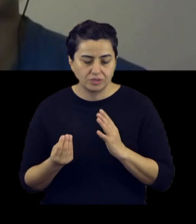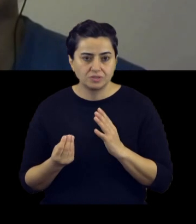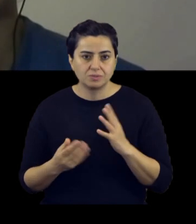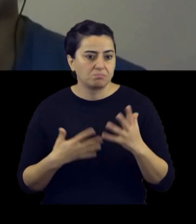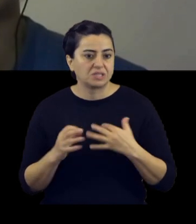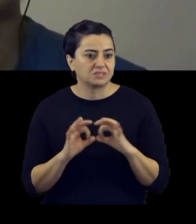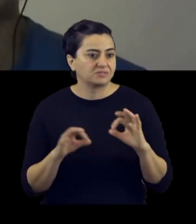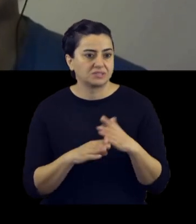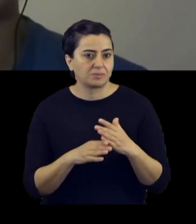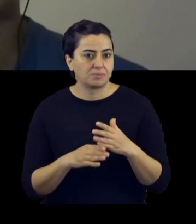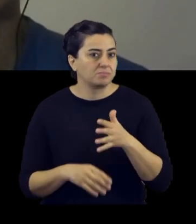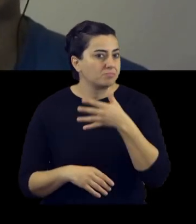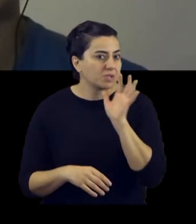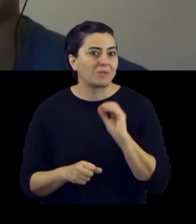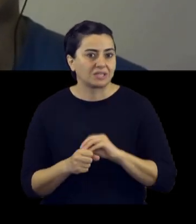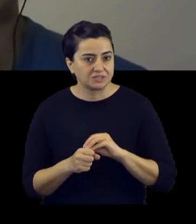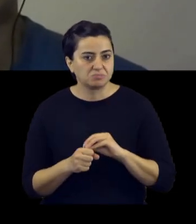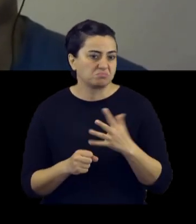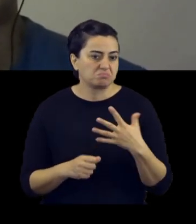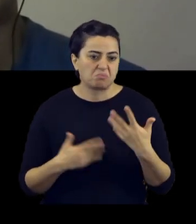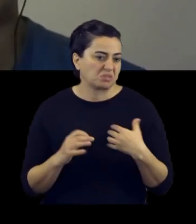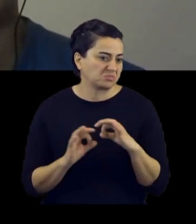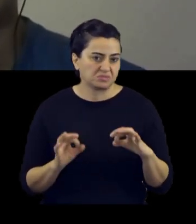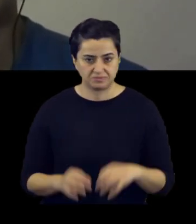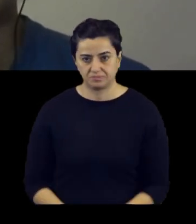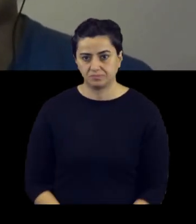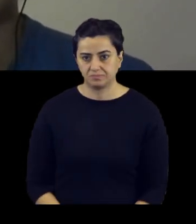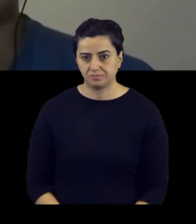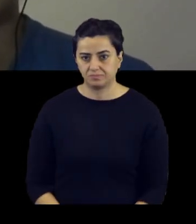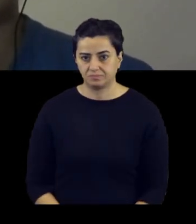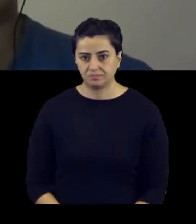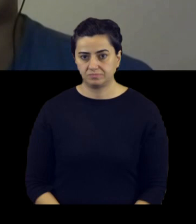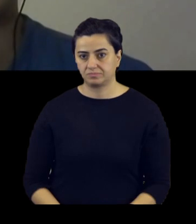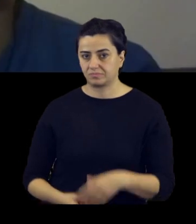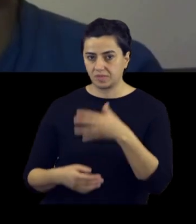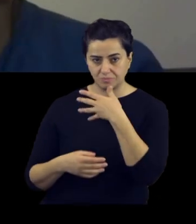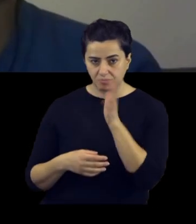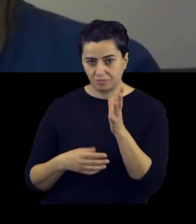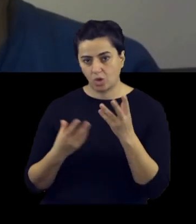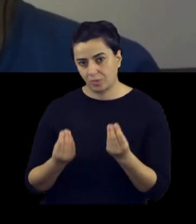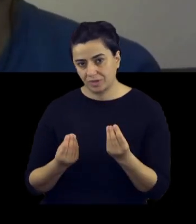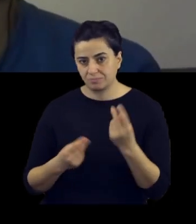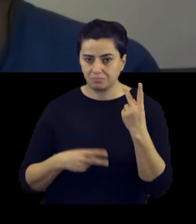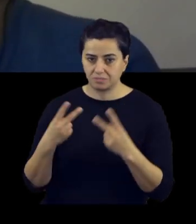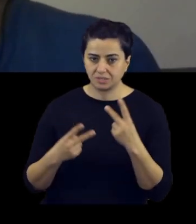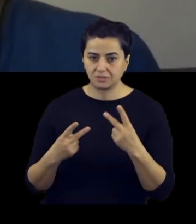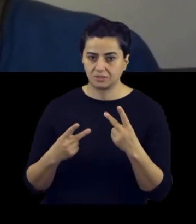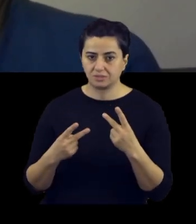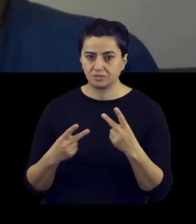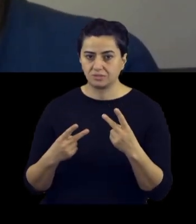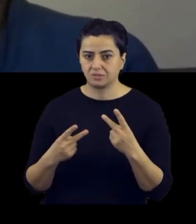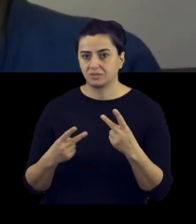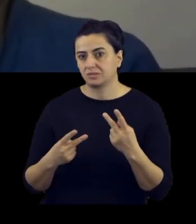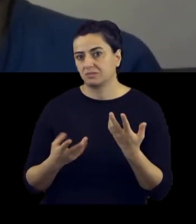içeler neden ilgi duymuyorlar? Bilmedikleri için mi yoksa ilgilerini mi çekmiyor? Bilmedikleri için de olabilir, bazıları da